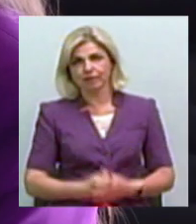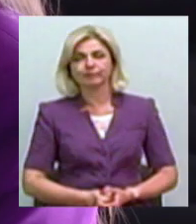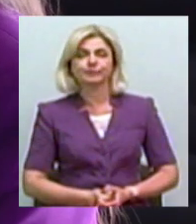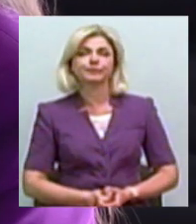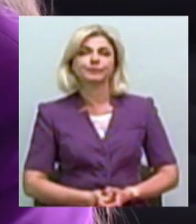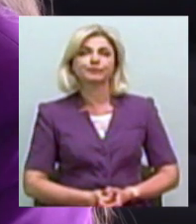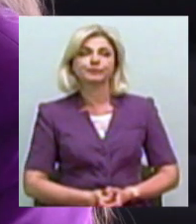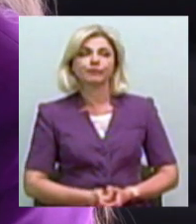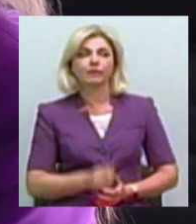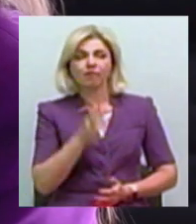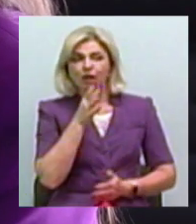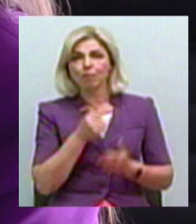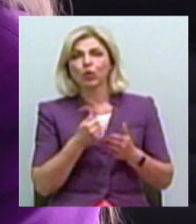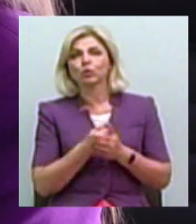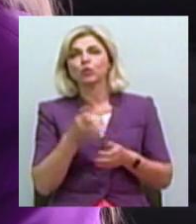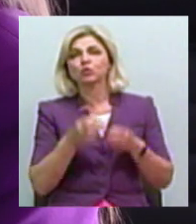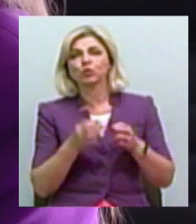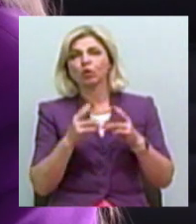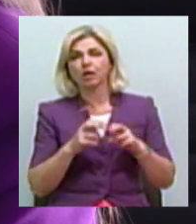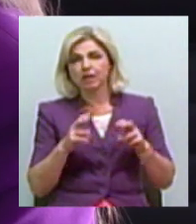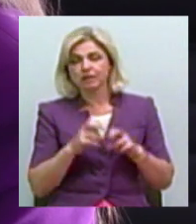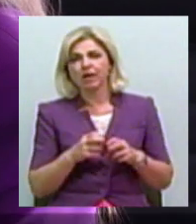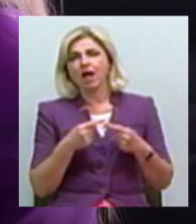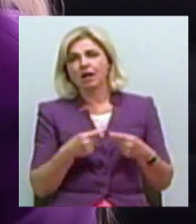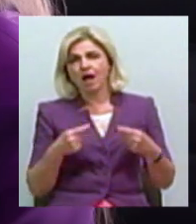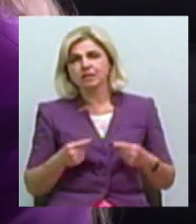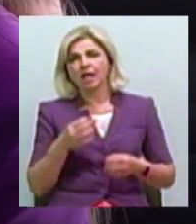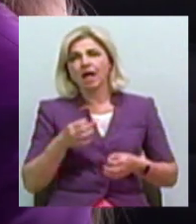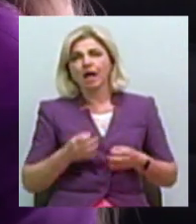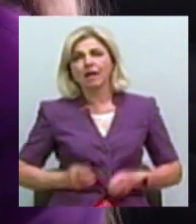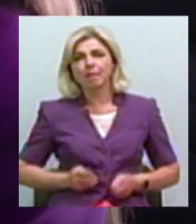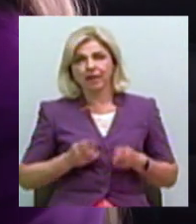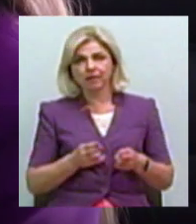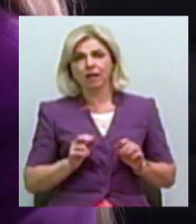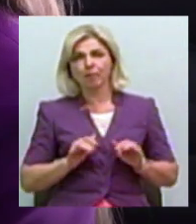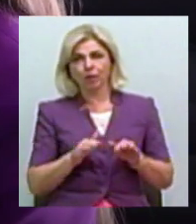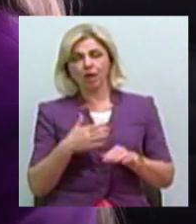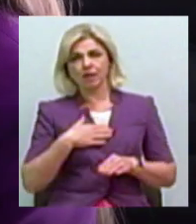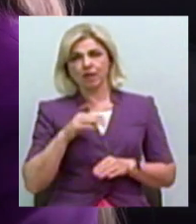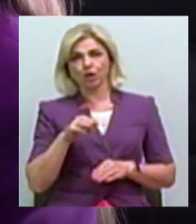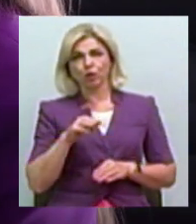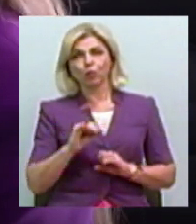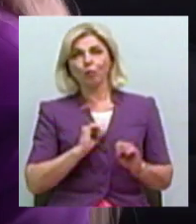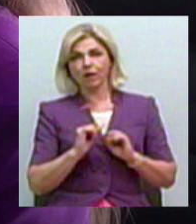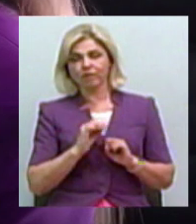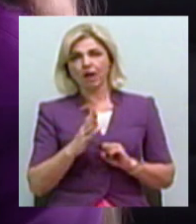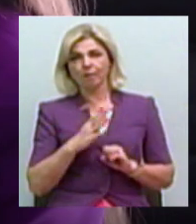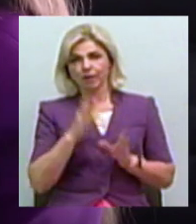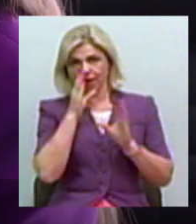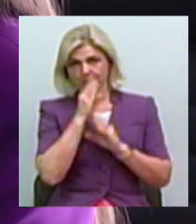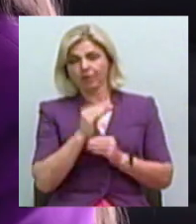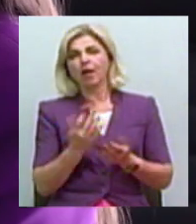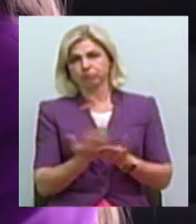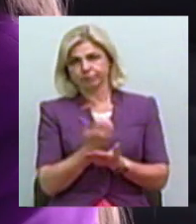У ході досудового розслідування вказаних кримінальних проваджень слідчим нашого Територіального управління на цей час вдалося досягти наступних